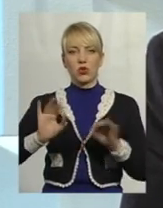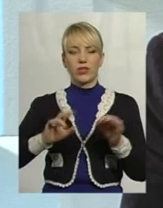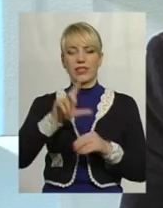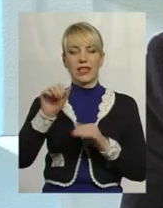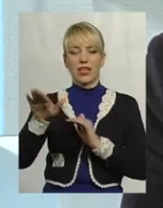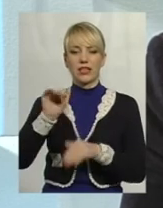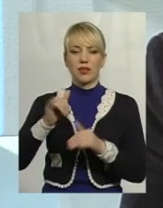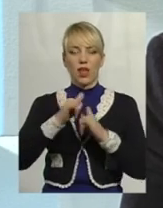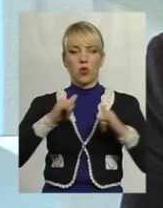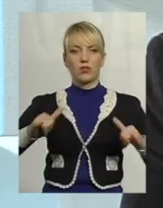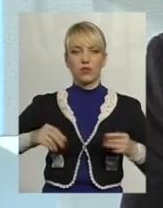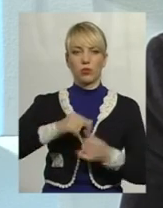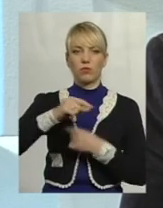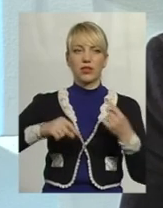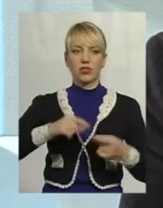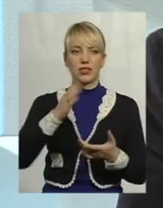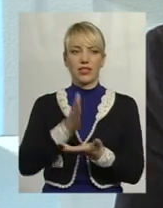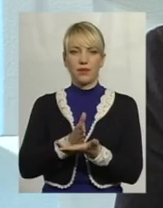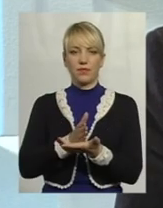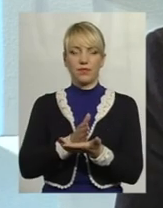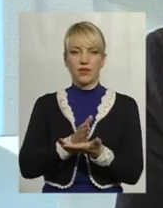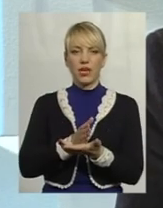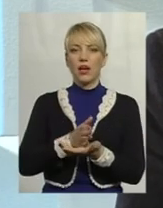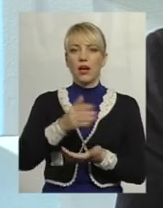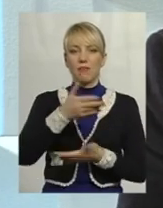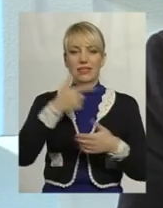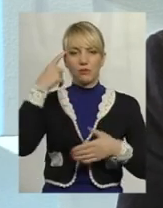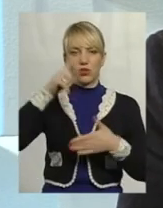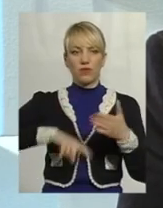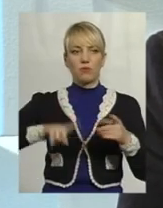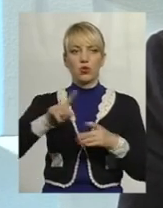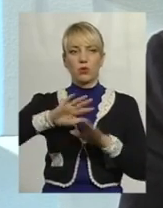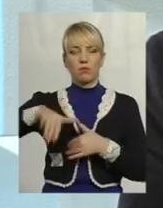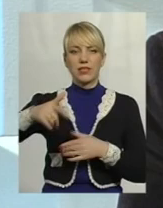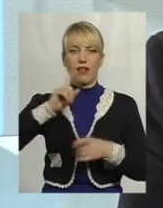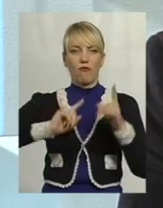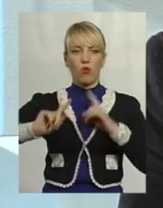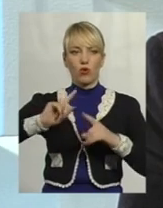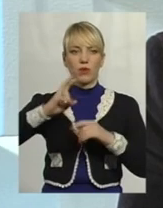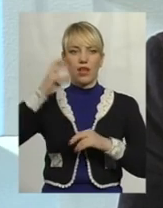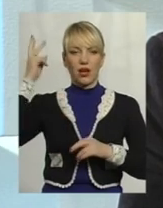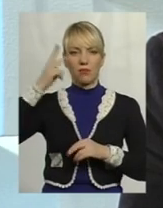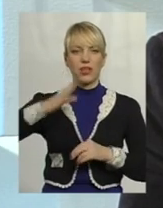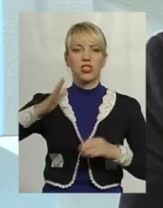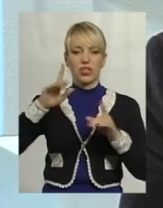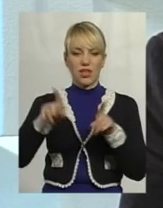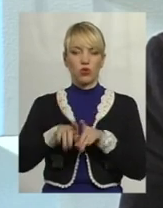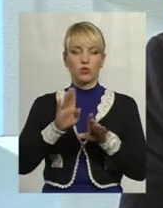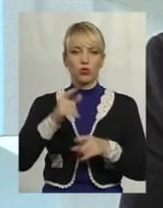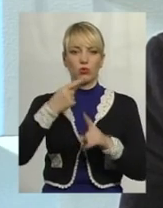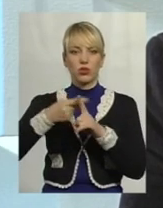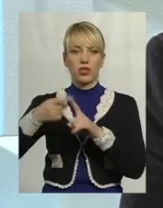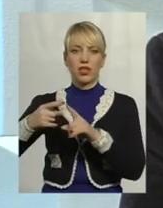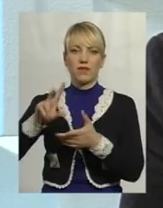кредитами на розвиток бізнесу дійсно є. Ми сподіваємось, що після форуму на Хмельниччині теж будуть позитивні